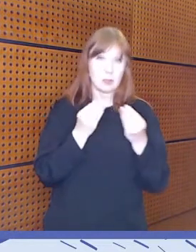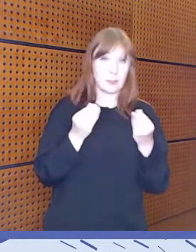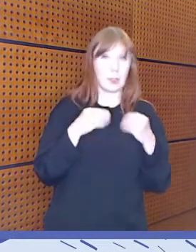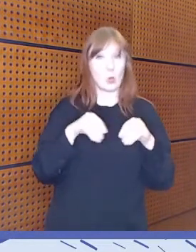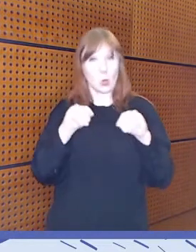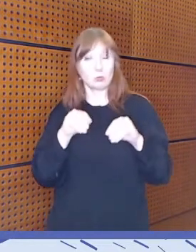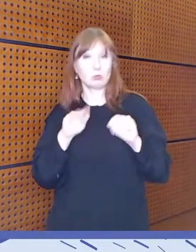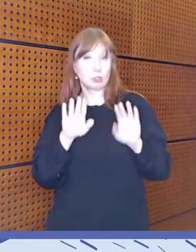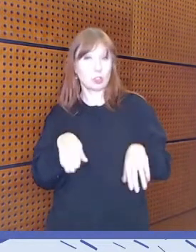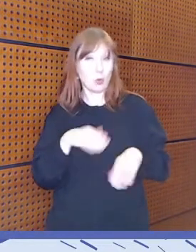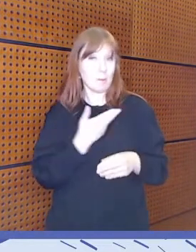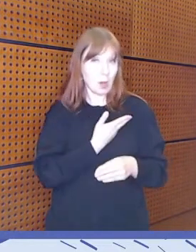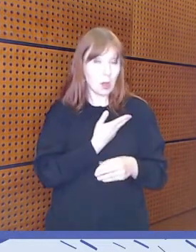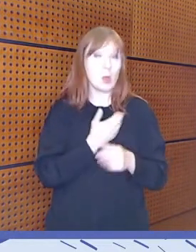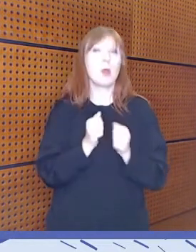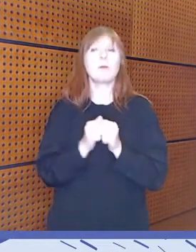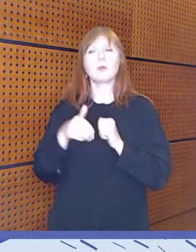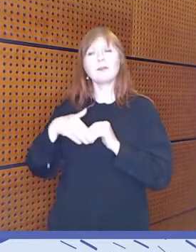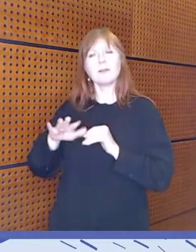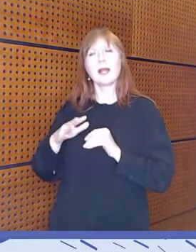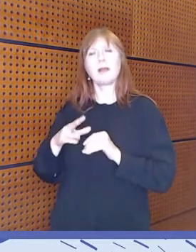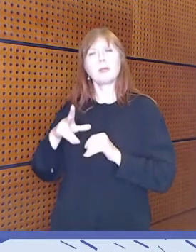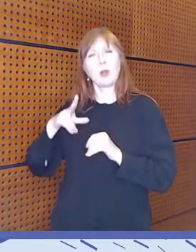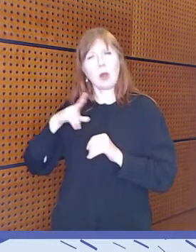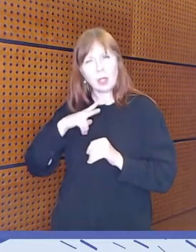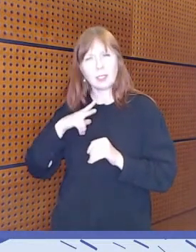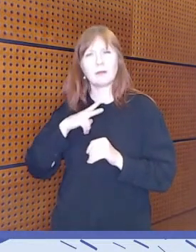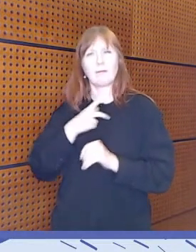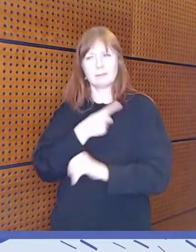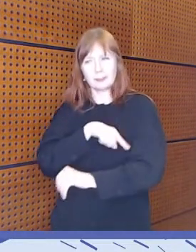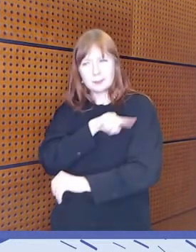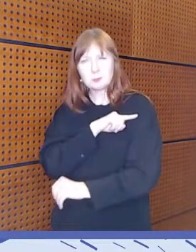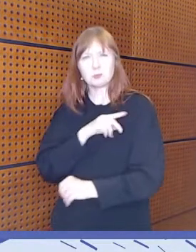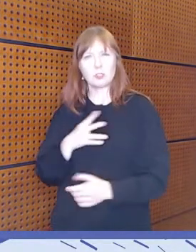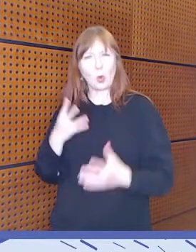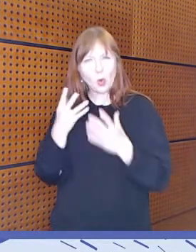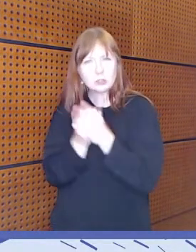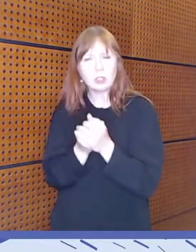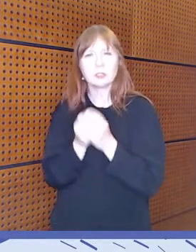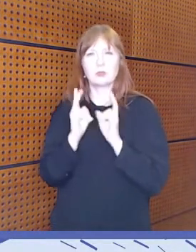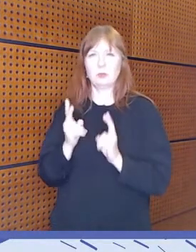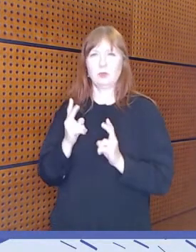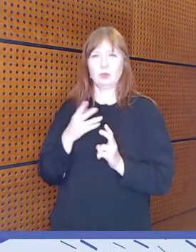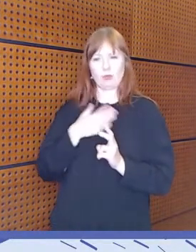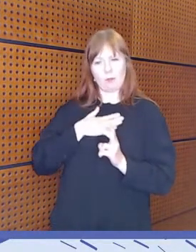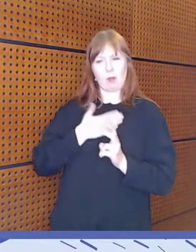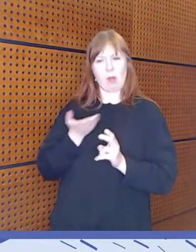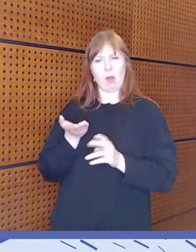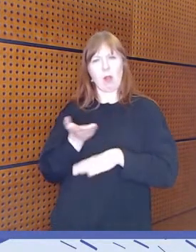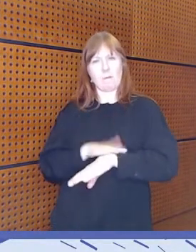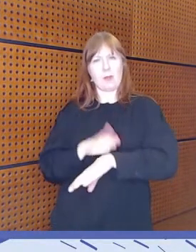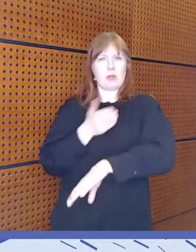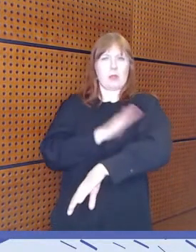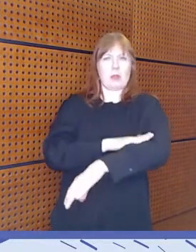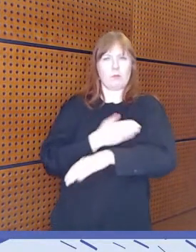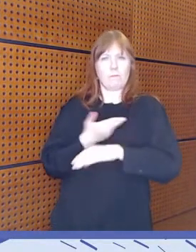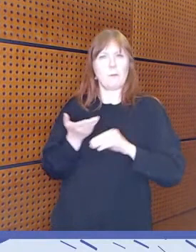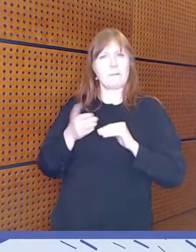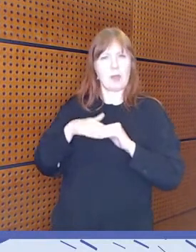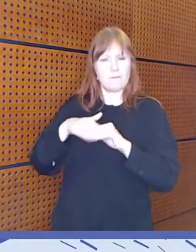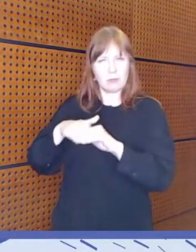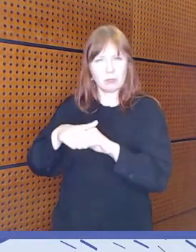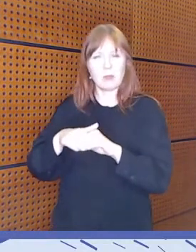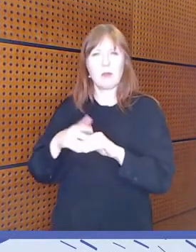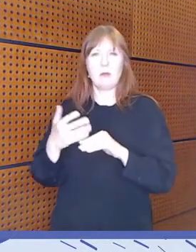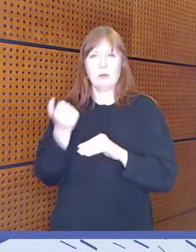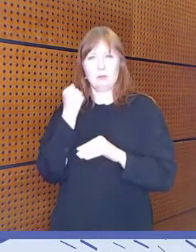pitäisi olla aikaa ja resursseja osallistua niihin ja päästä päivittämään sitä omaa ammattitaitoa ja aikaa